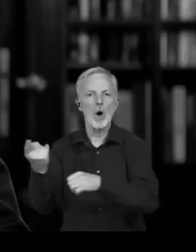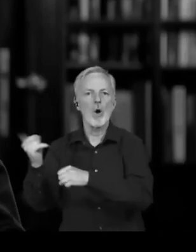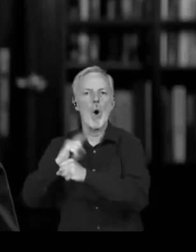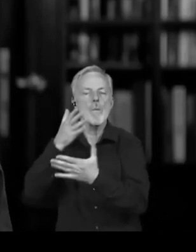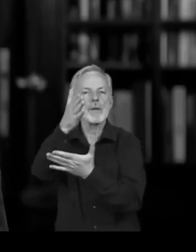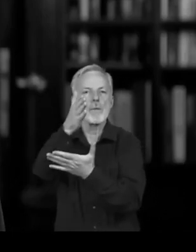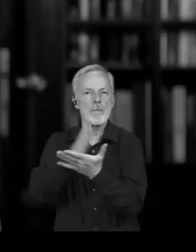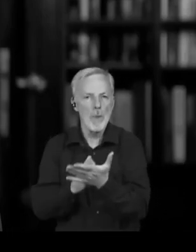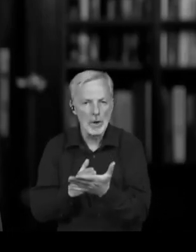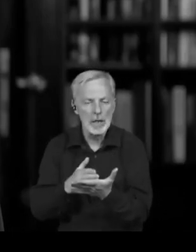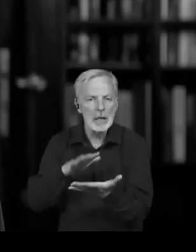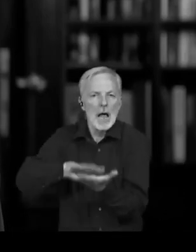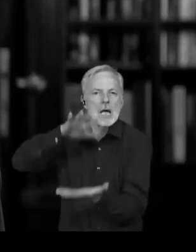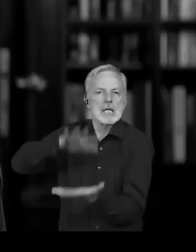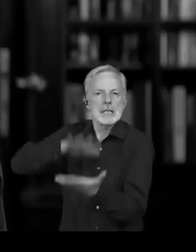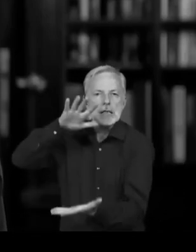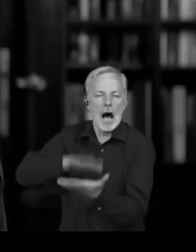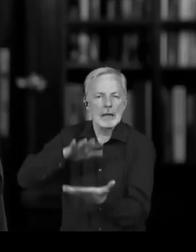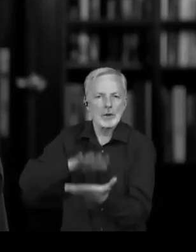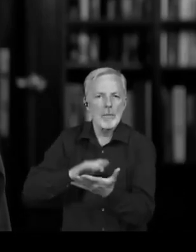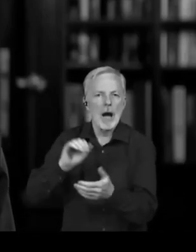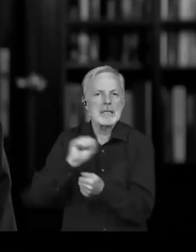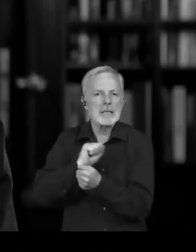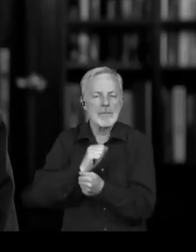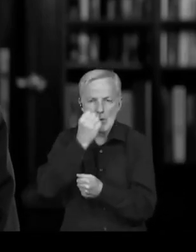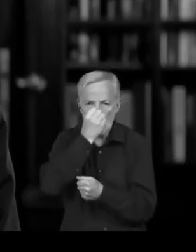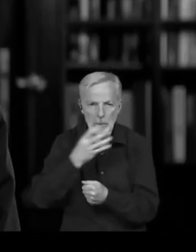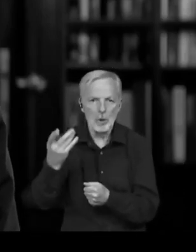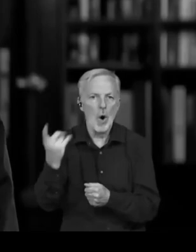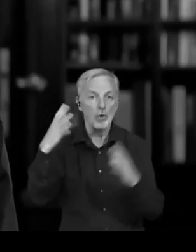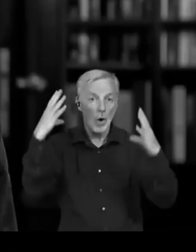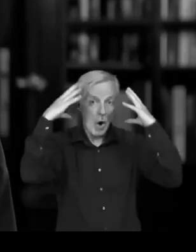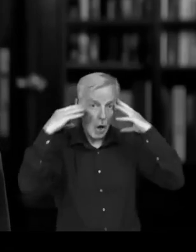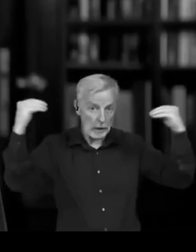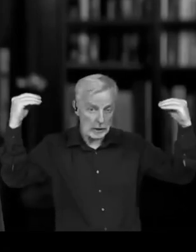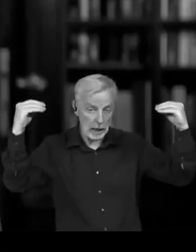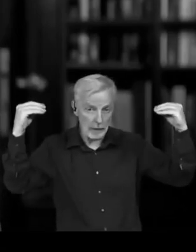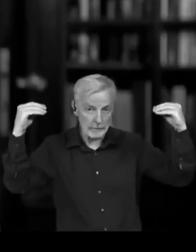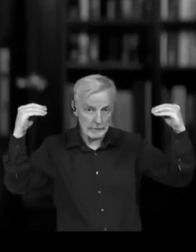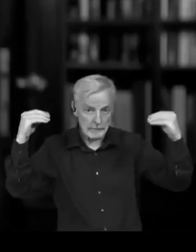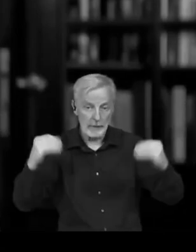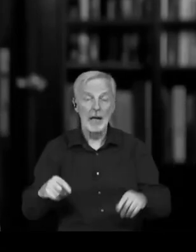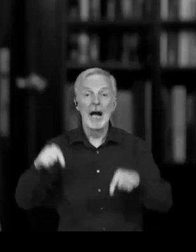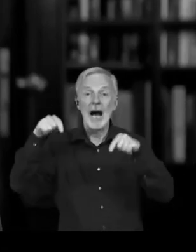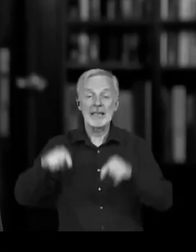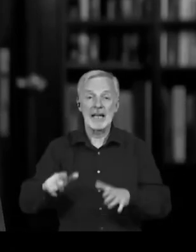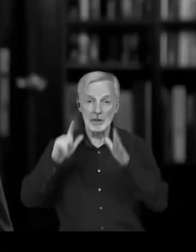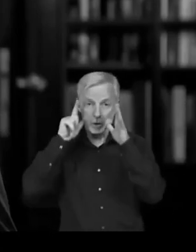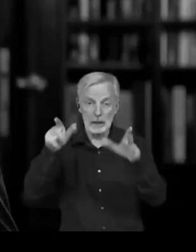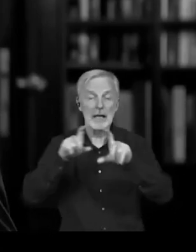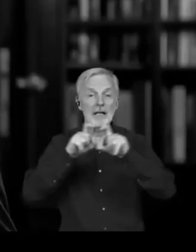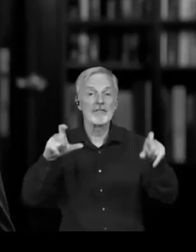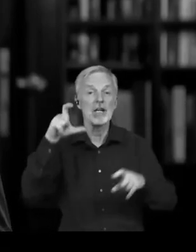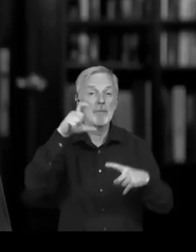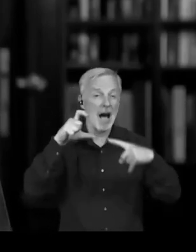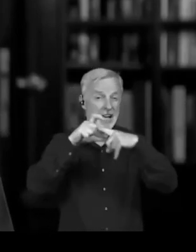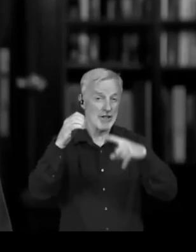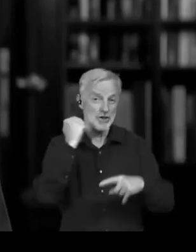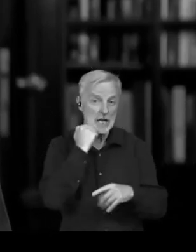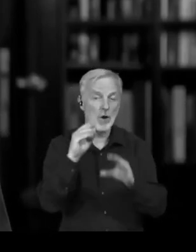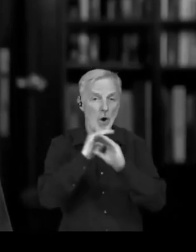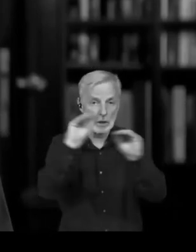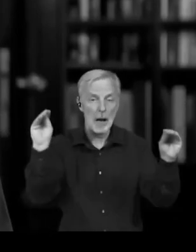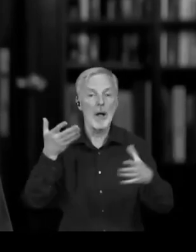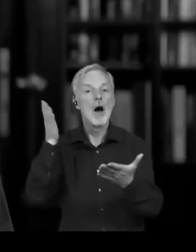Co se týče samozřejmě pomoci České republiky Ukrajině, tak to tady asi nebudu ani vůbec rozvádět, protože je to totální kravina a